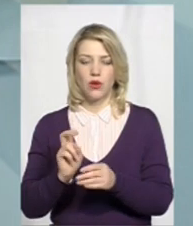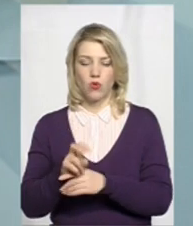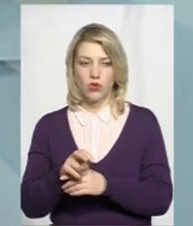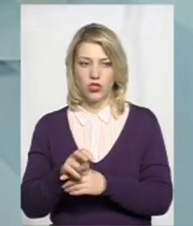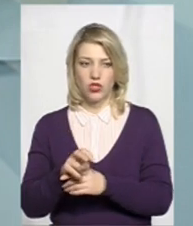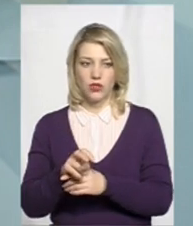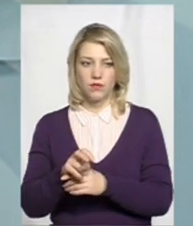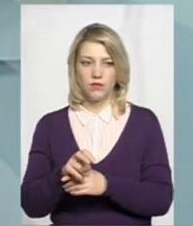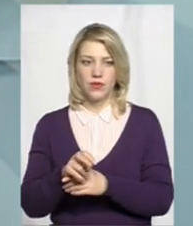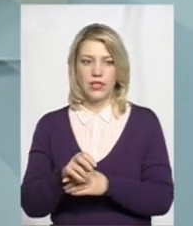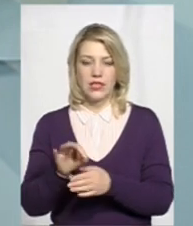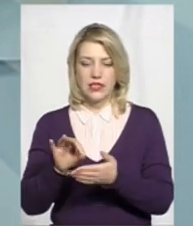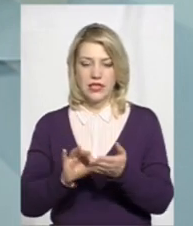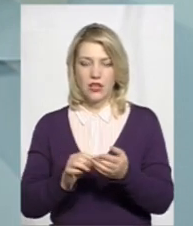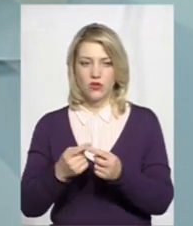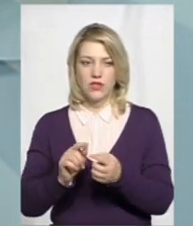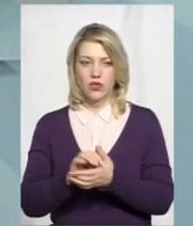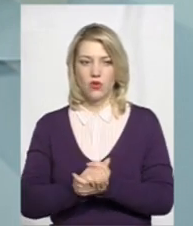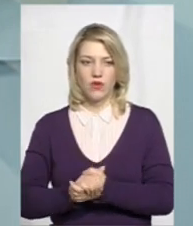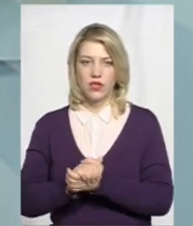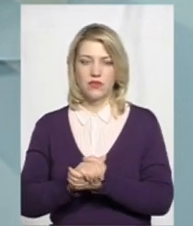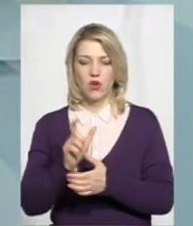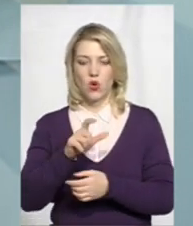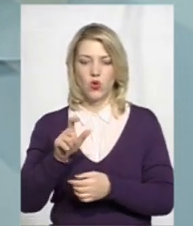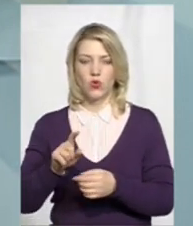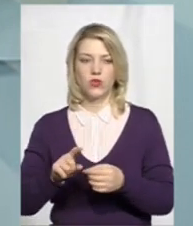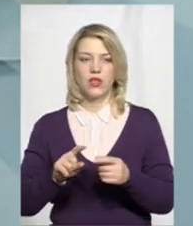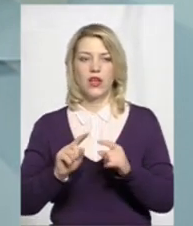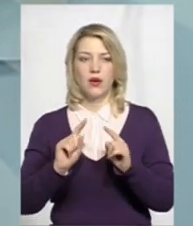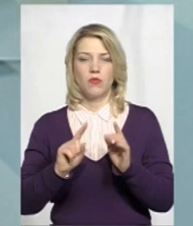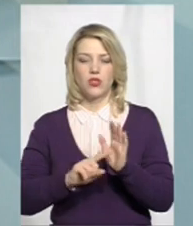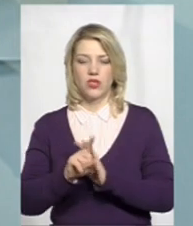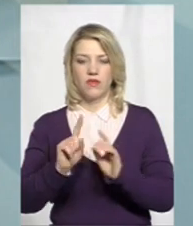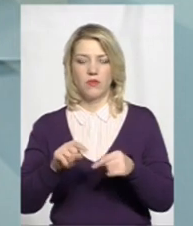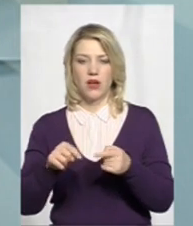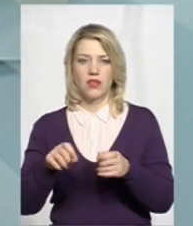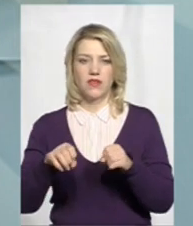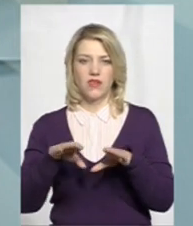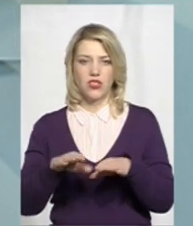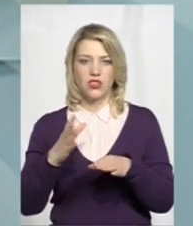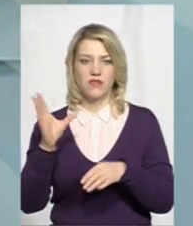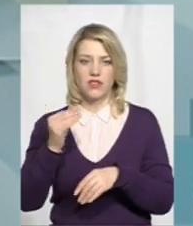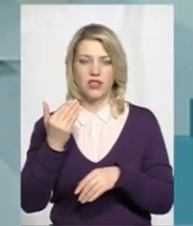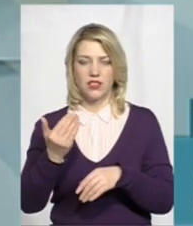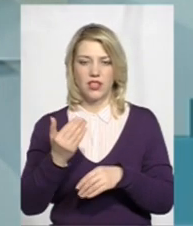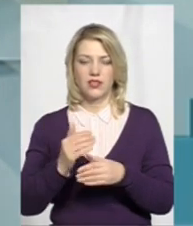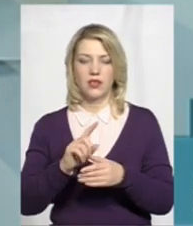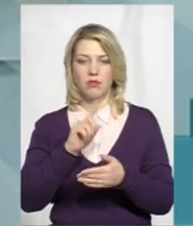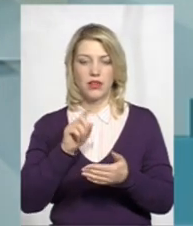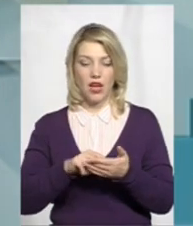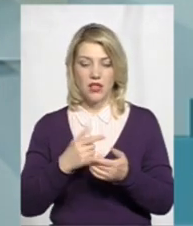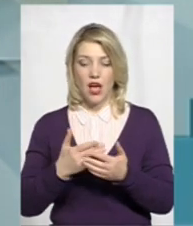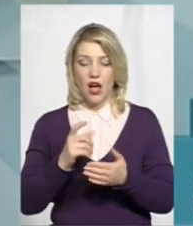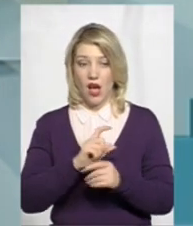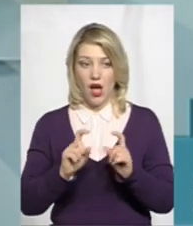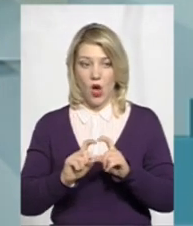одразу в це товариство, люди одразу почали вимагати вирішити всі їхні питання. А та компанія, яка нова,